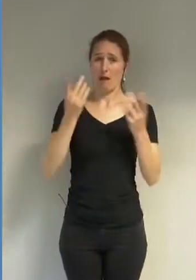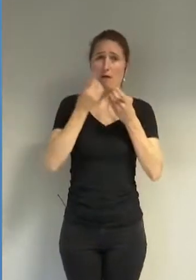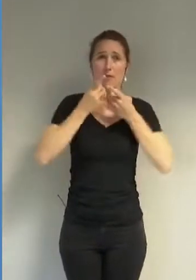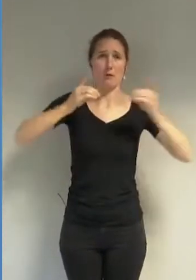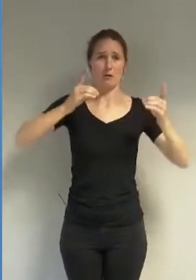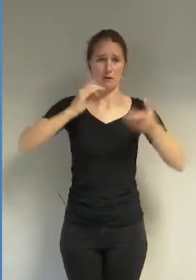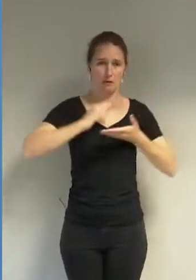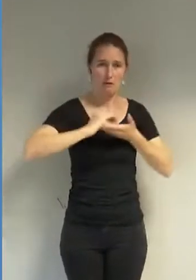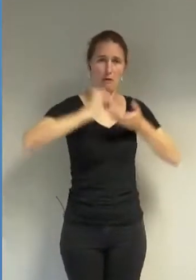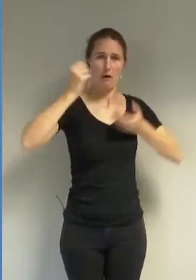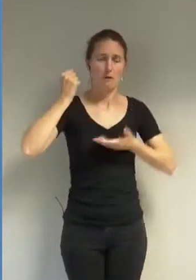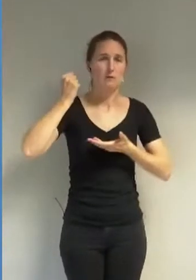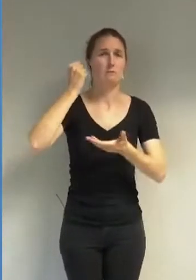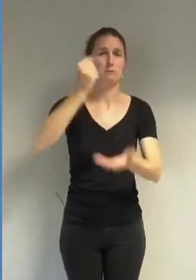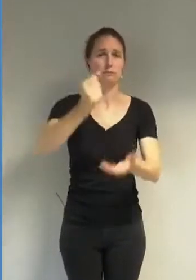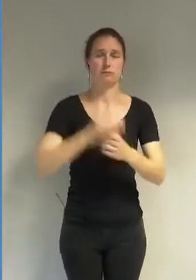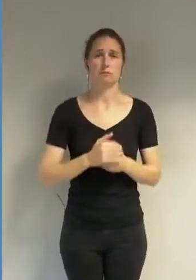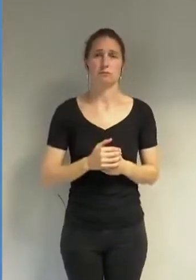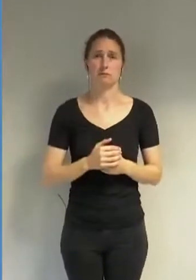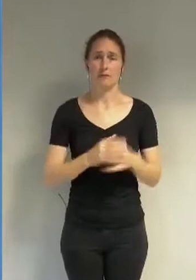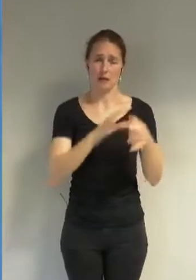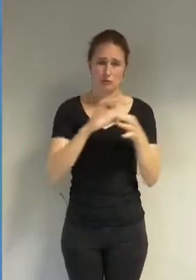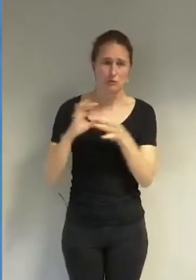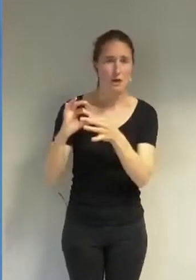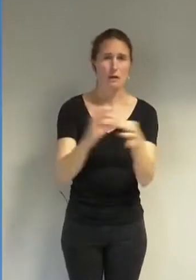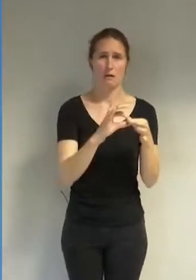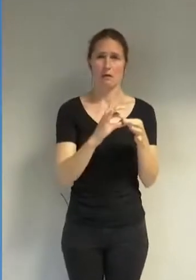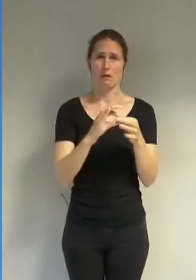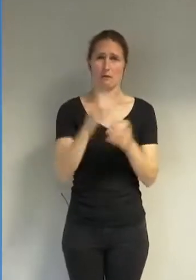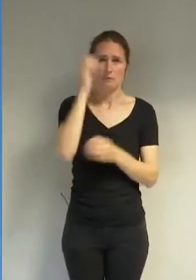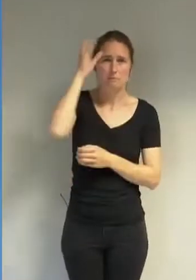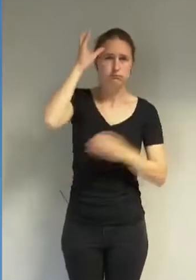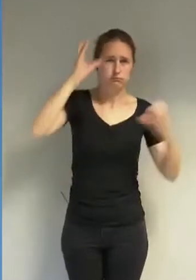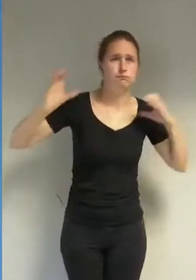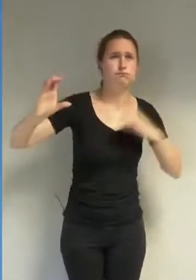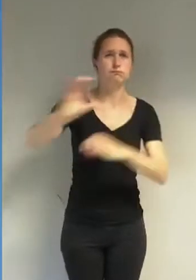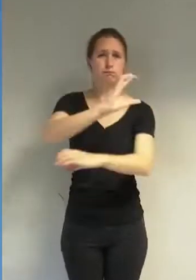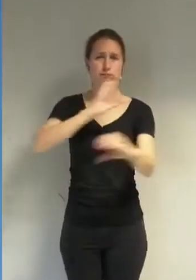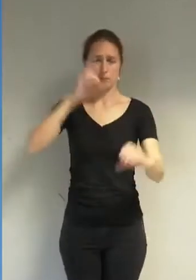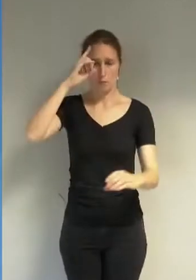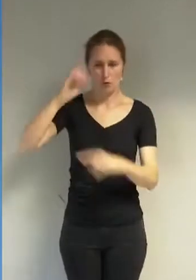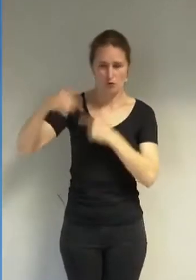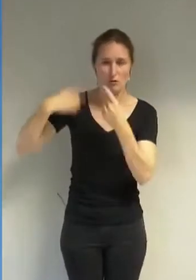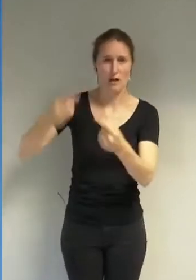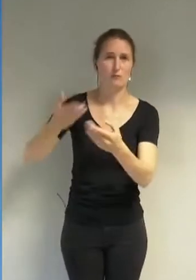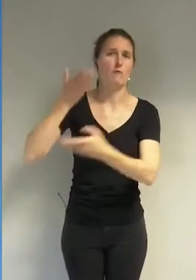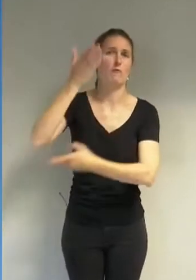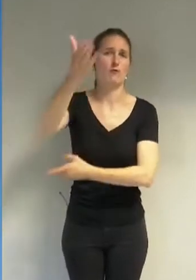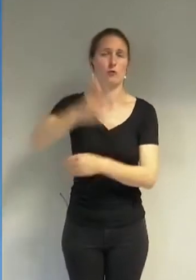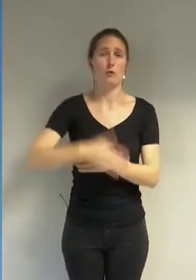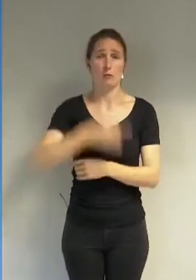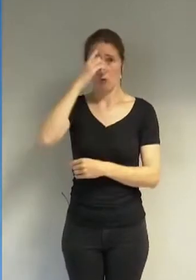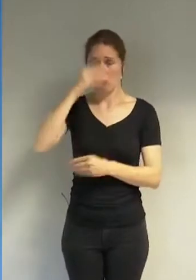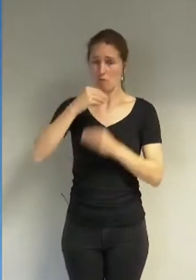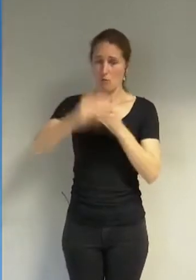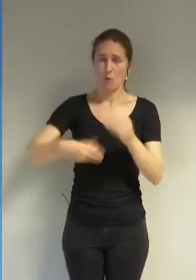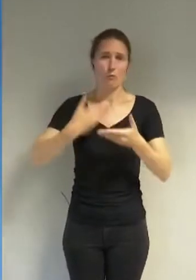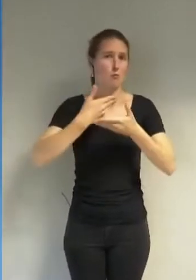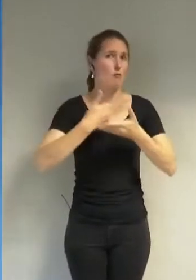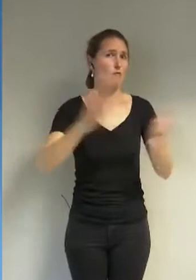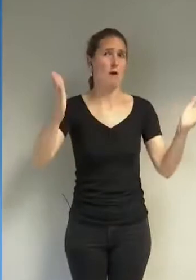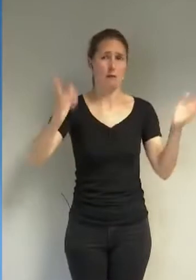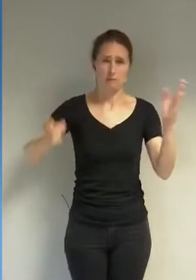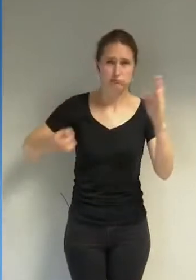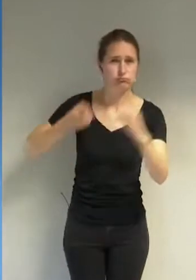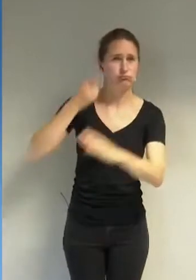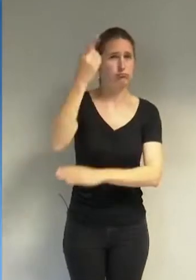de la solidarité, des apports et des savoirs mutuels aux générations futures pour un monde ouvert, durable,